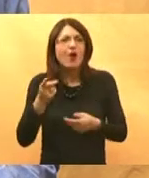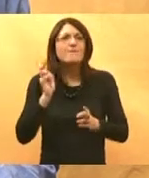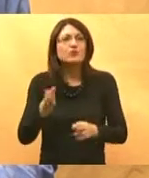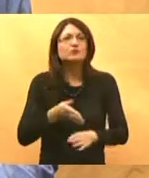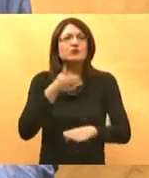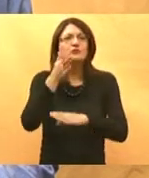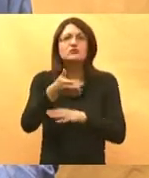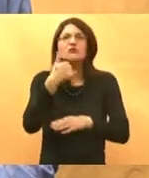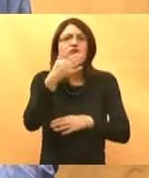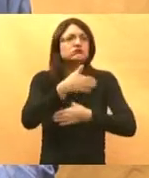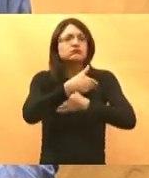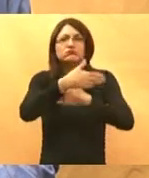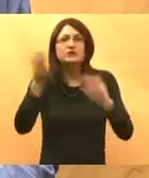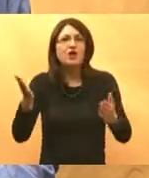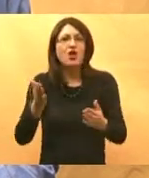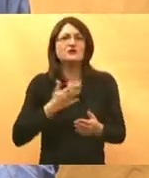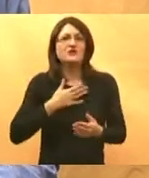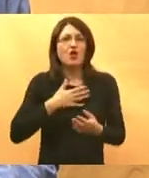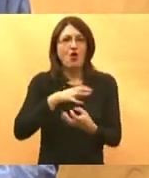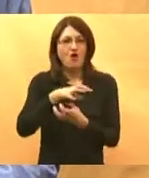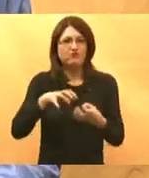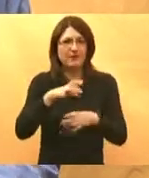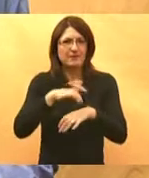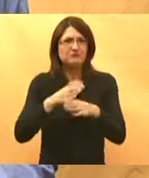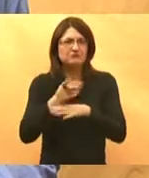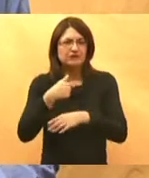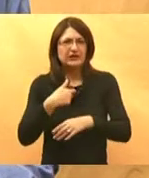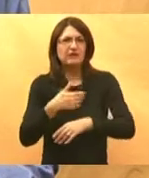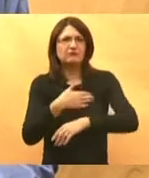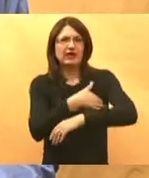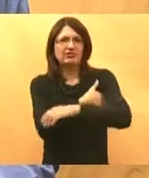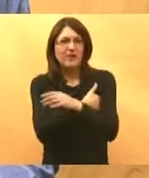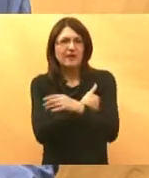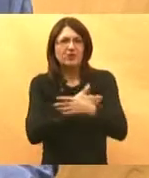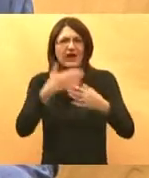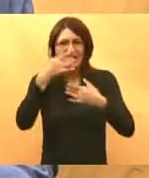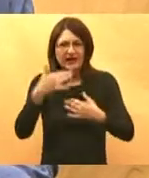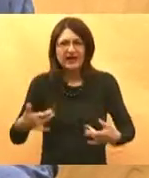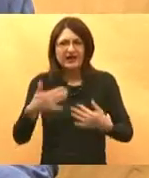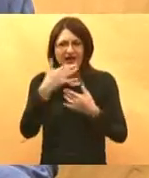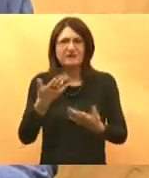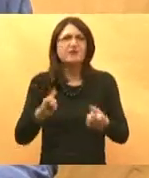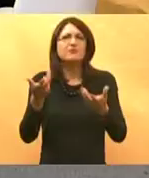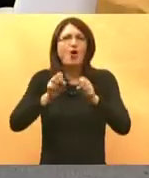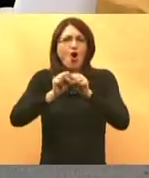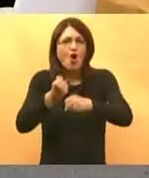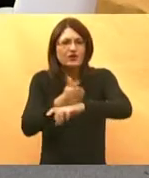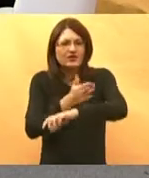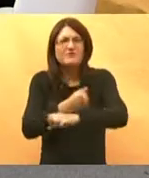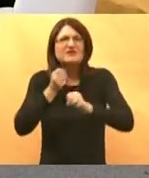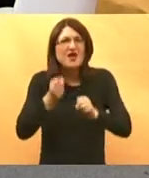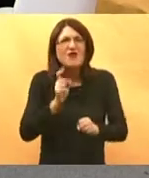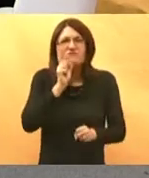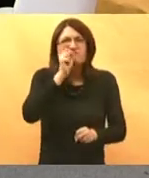obratiti bilo kojem službu u obiteljskom lješnju. To znači, u slučaju temperature, krvarenja, neke ozljede, nekog jako bolnog